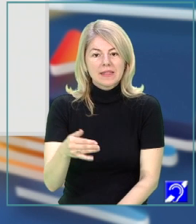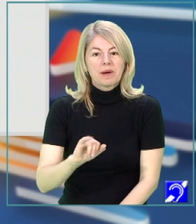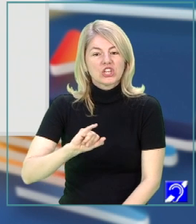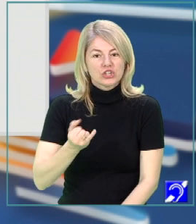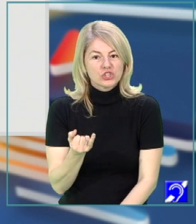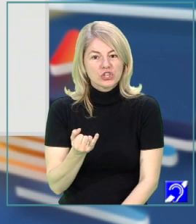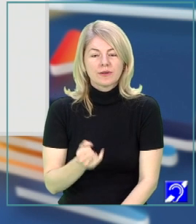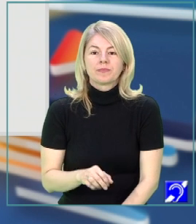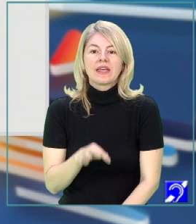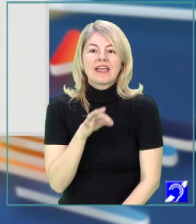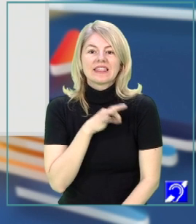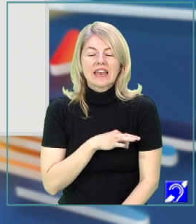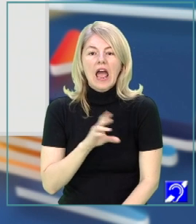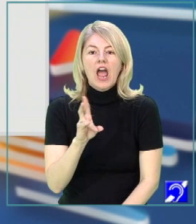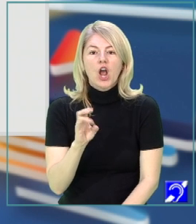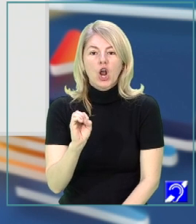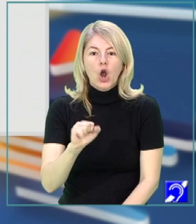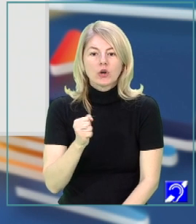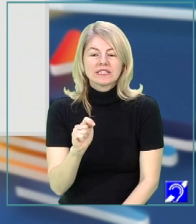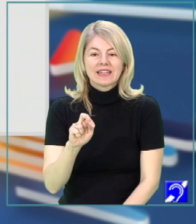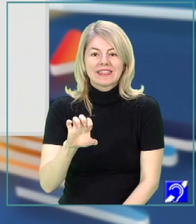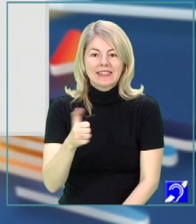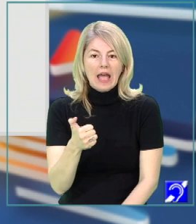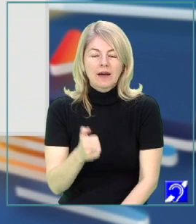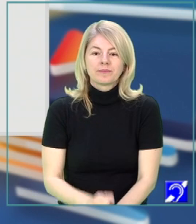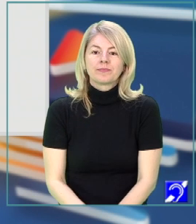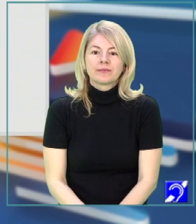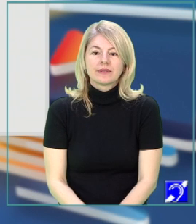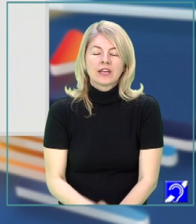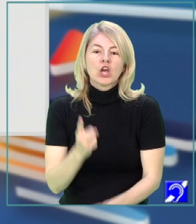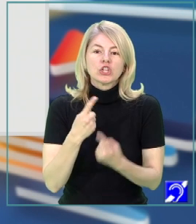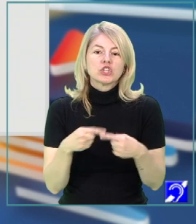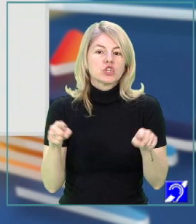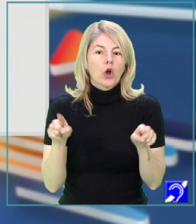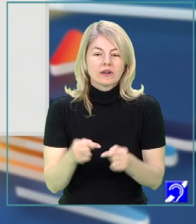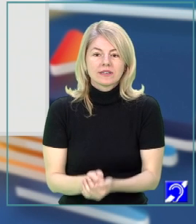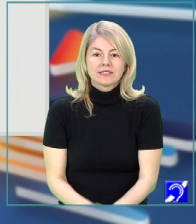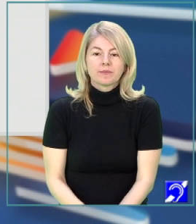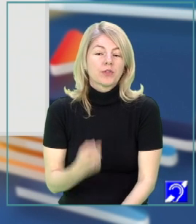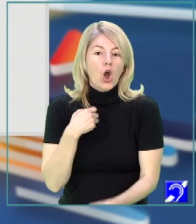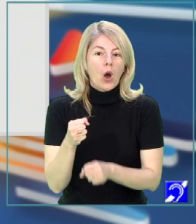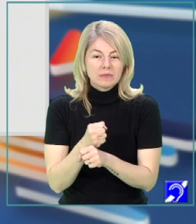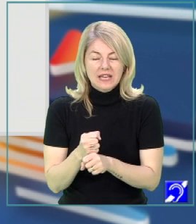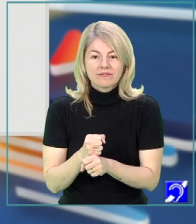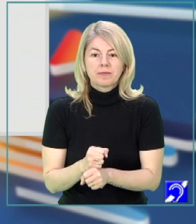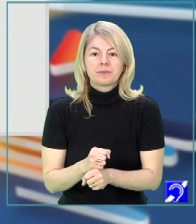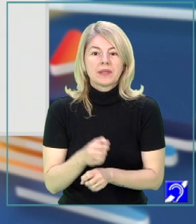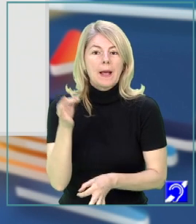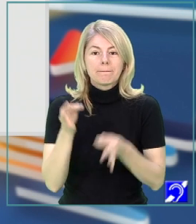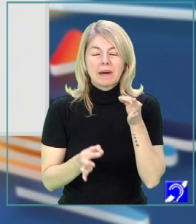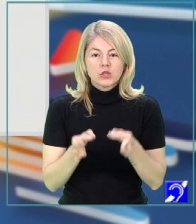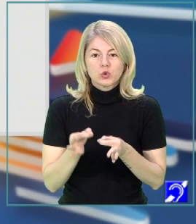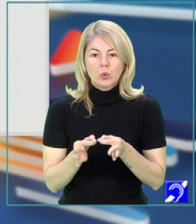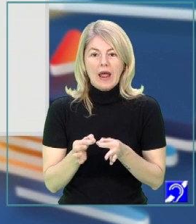-DRA-GOS-TEA-ȚIO-CĂNȚI. Observăm deci că măsura